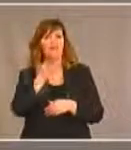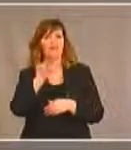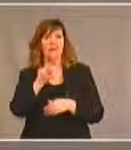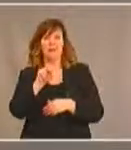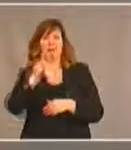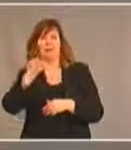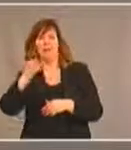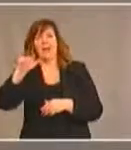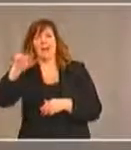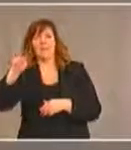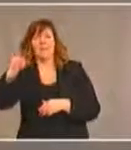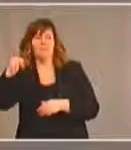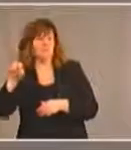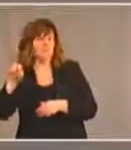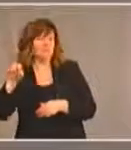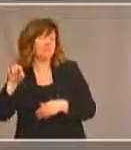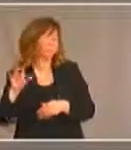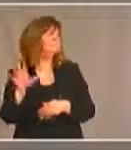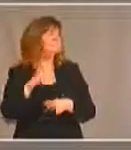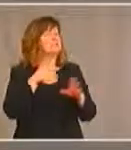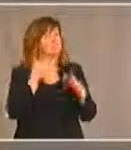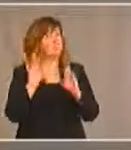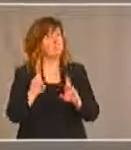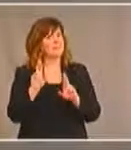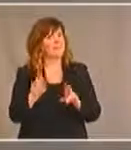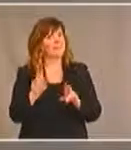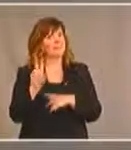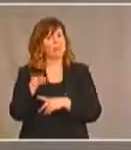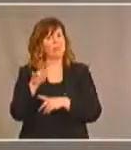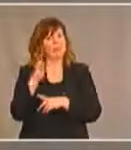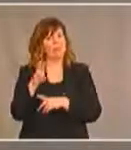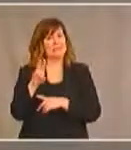à la fin de 2017 ou début de 2018.